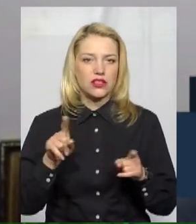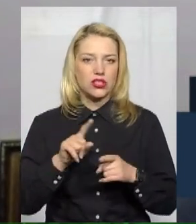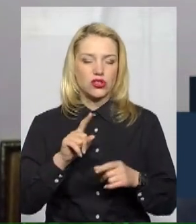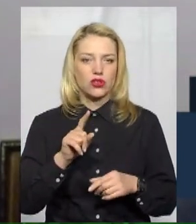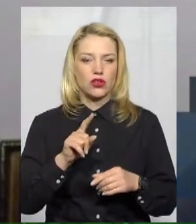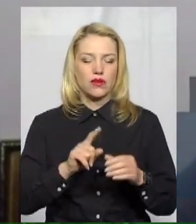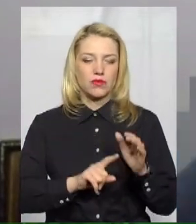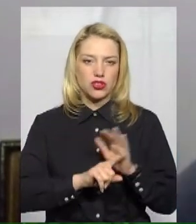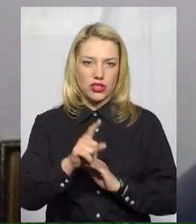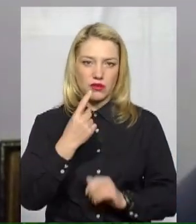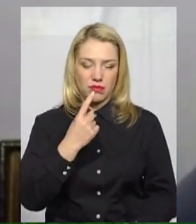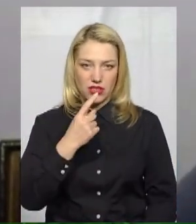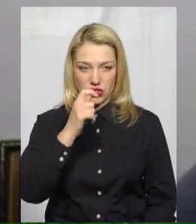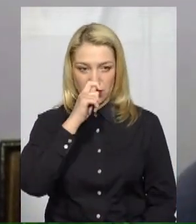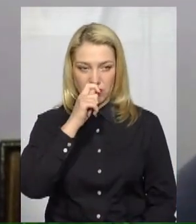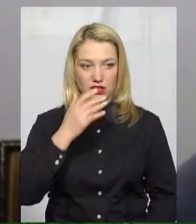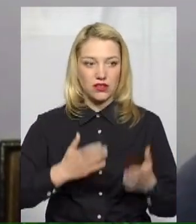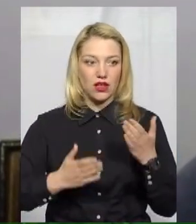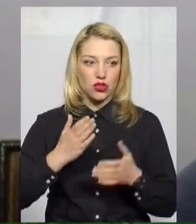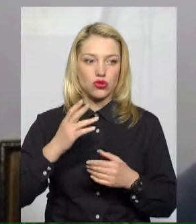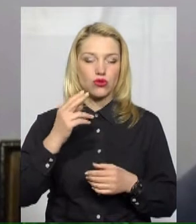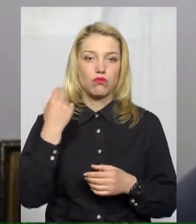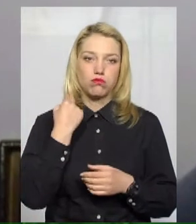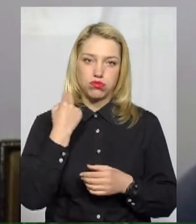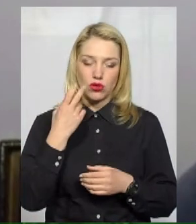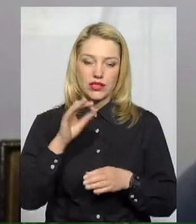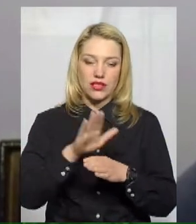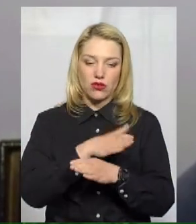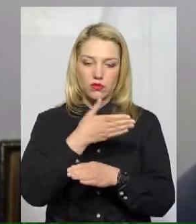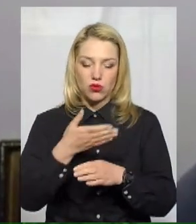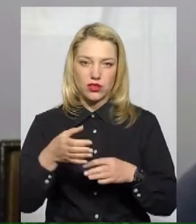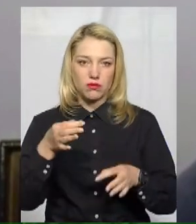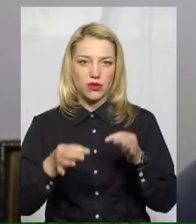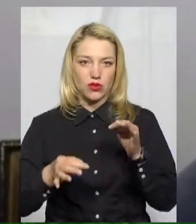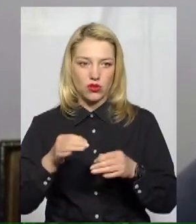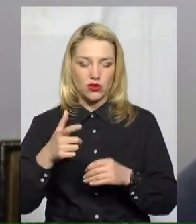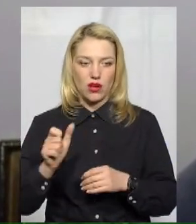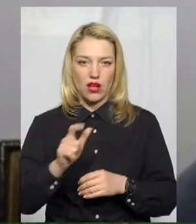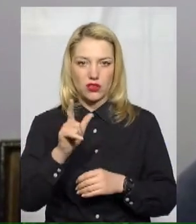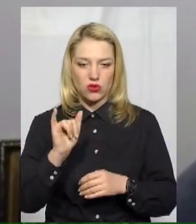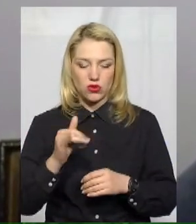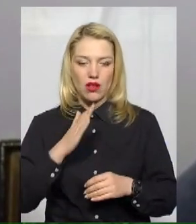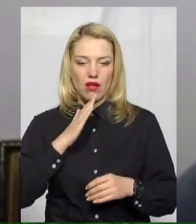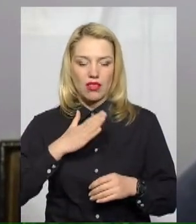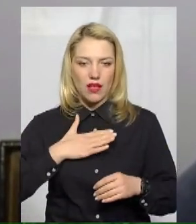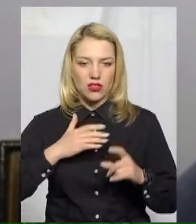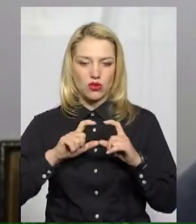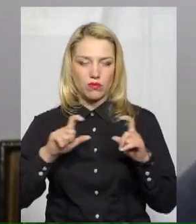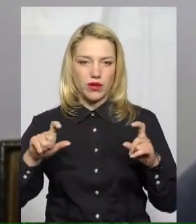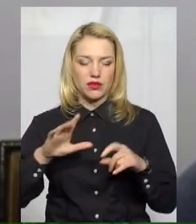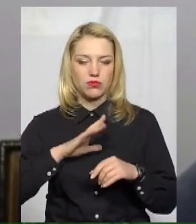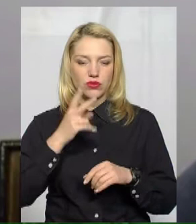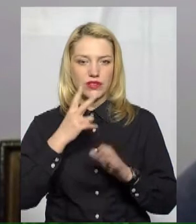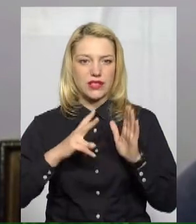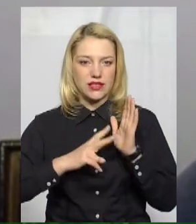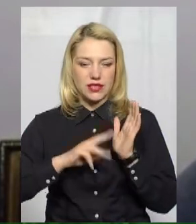перше квітня, якщо борг за розподіл природного газу по нашій компанії становив 27 мільйонів, то на перше травня